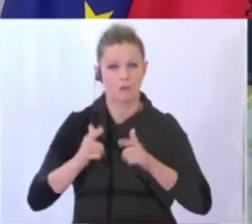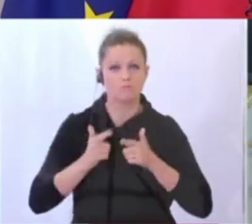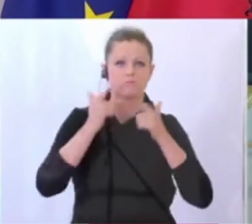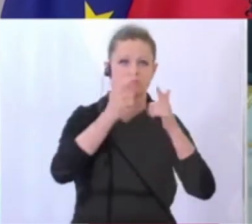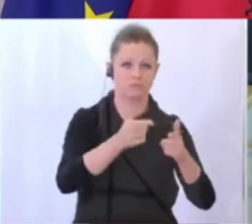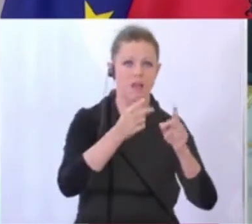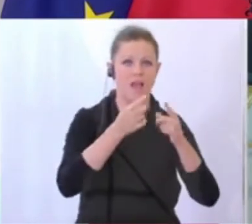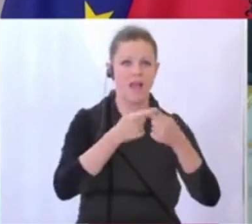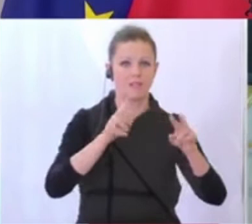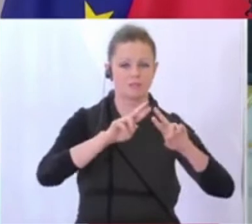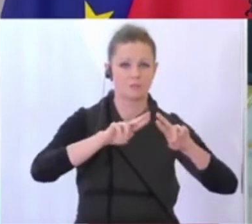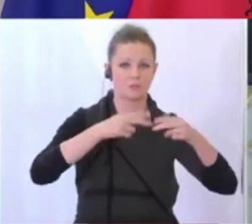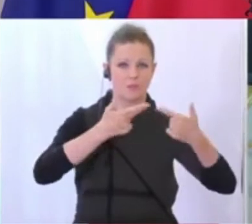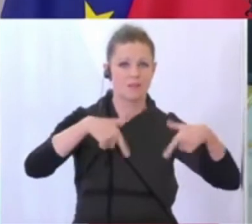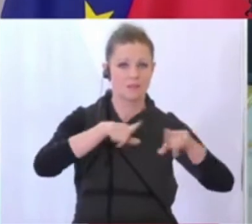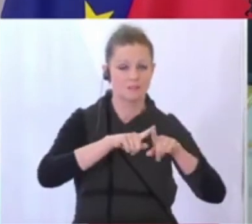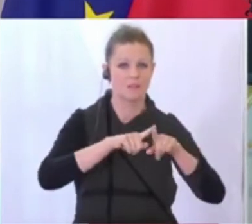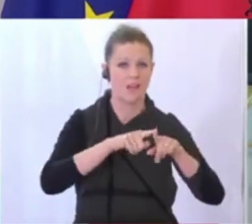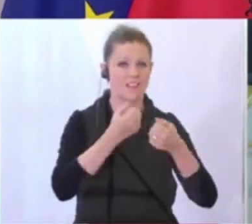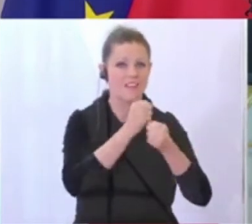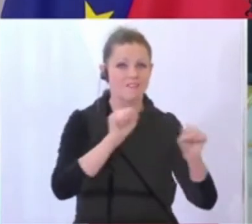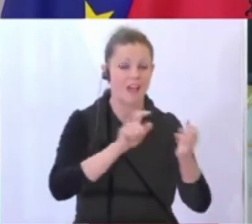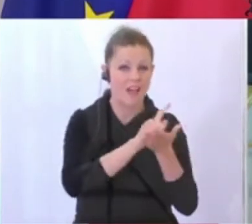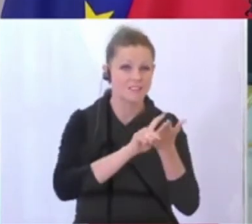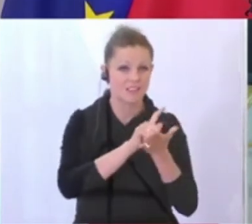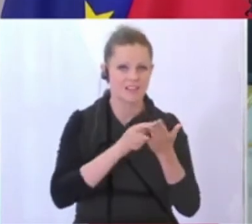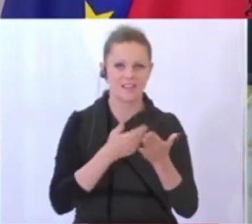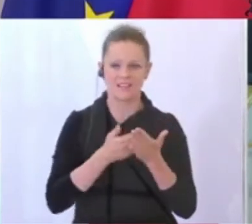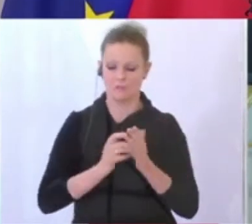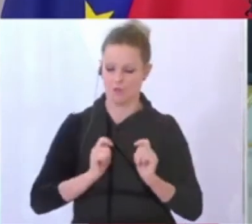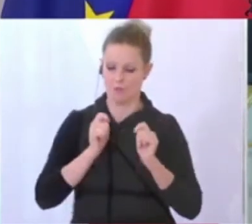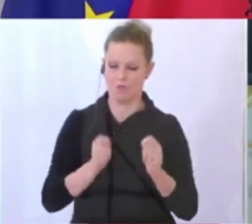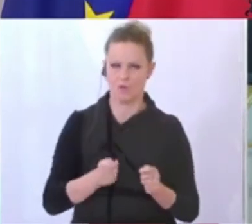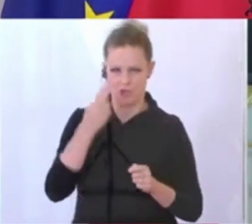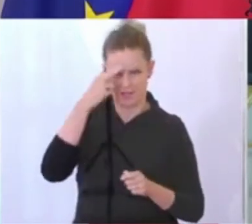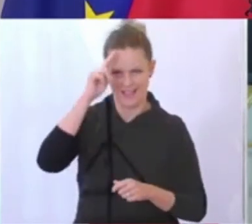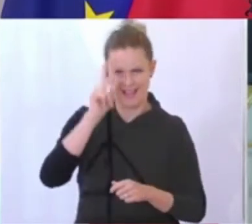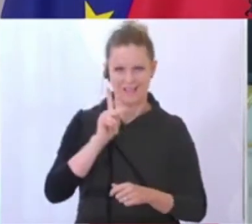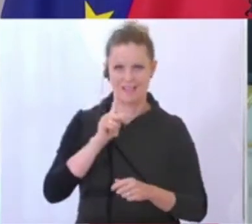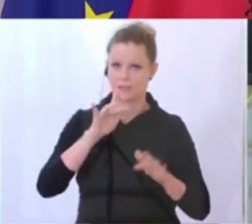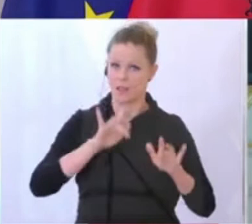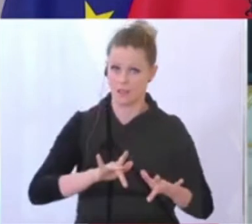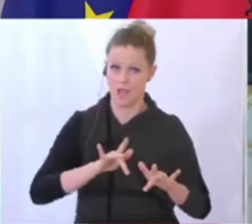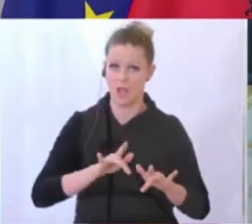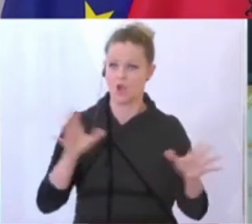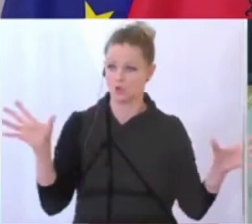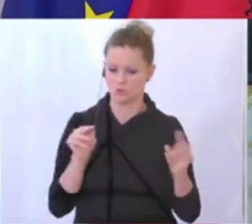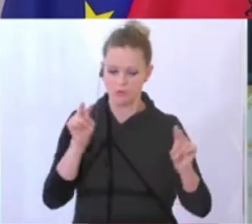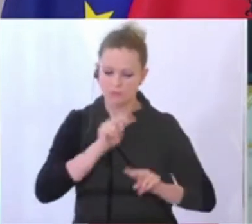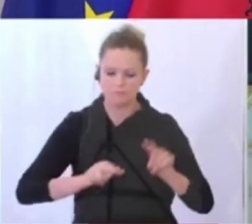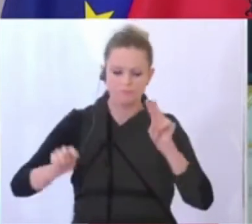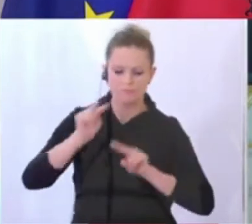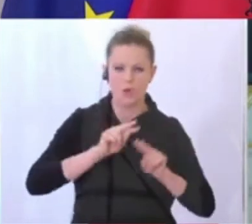unterwegs sind. Daher, wenn es den Vorschlag von Peter Kaiser gibt, werden wir uns den gemeinsam anschauen und dann hoffen, dass wir auch einen